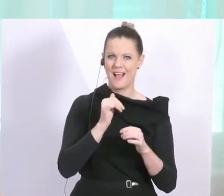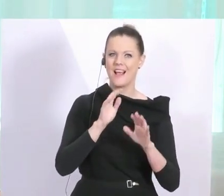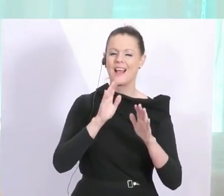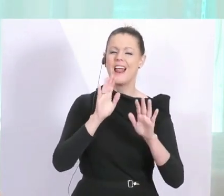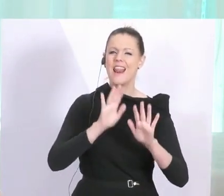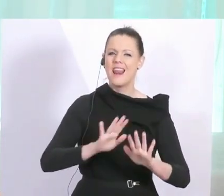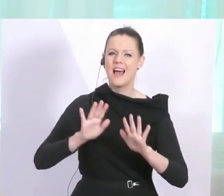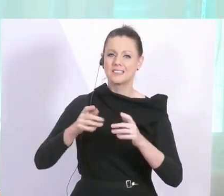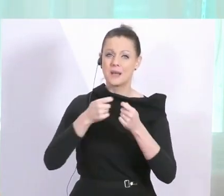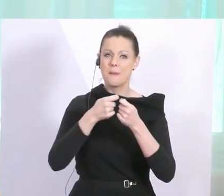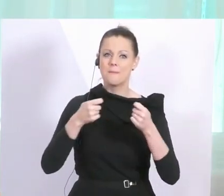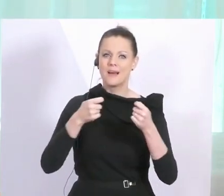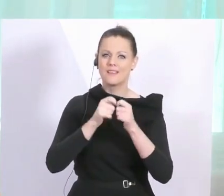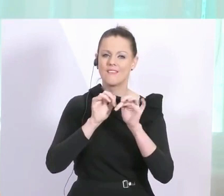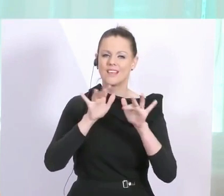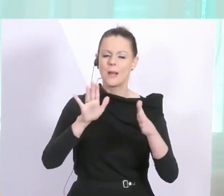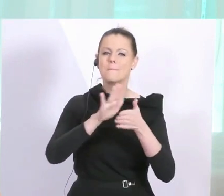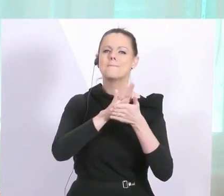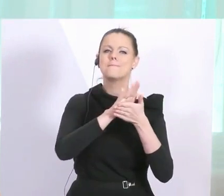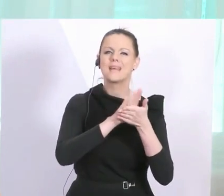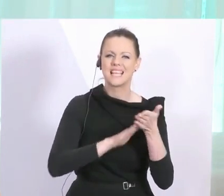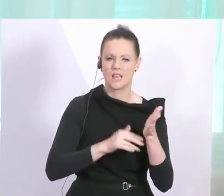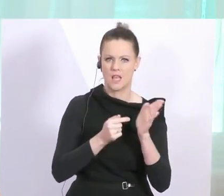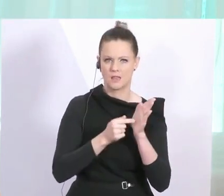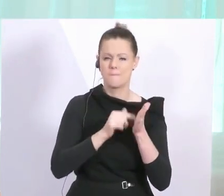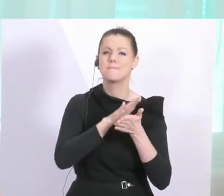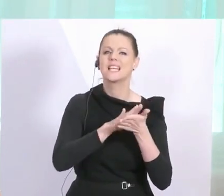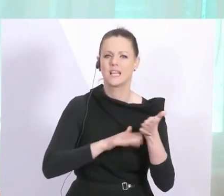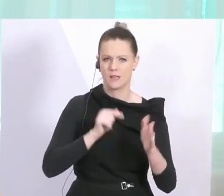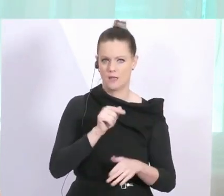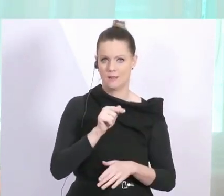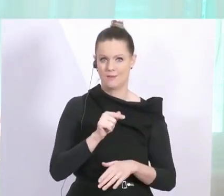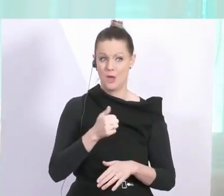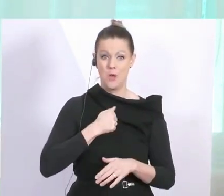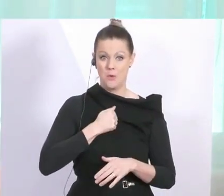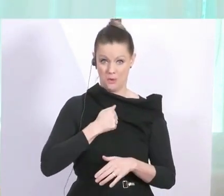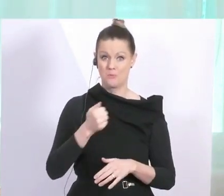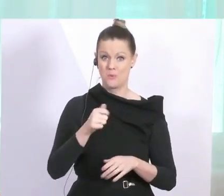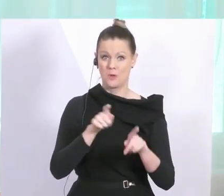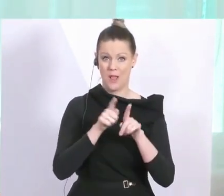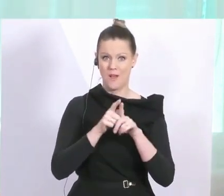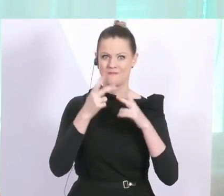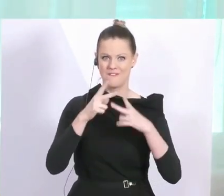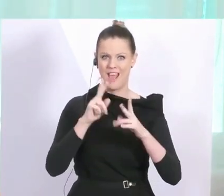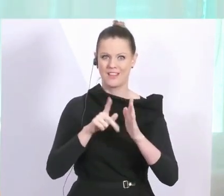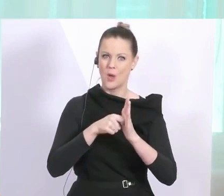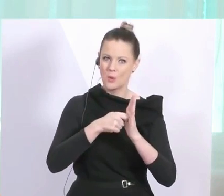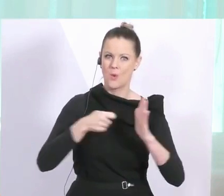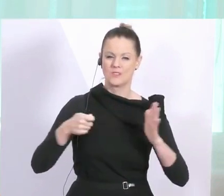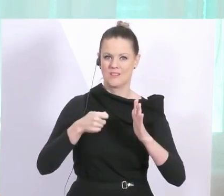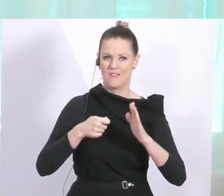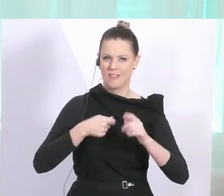beginnen. Beginnen dreifach unterstrichen. Das macht Mut, auch für das konsequente Fortsetzen der Maßnahmen.